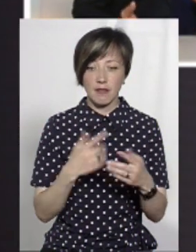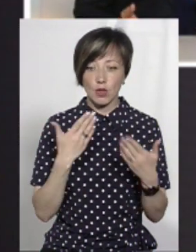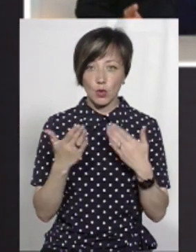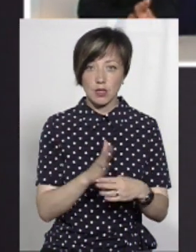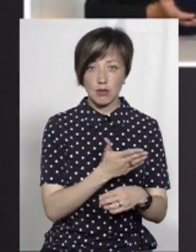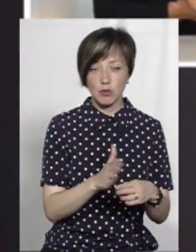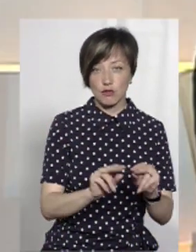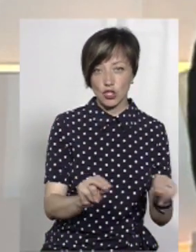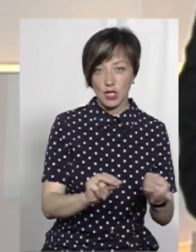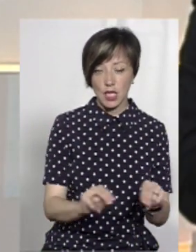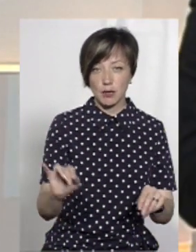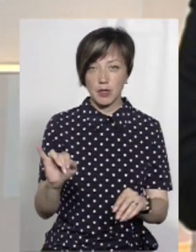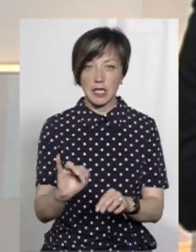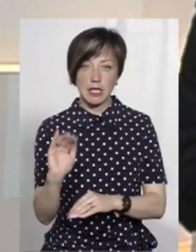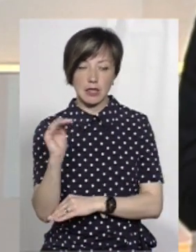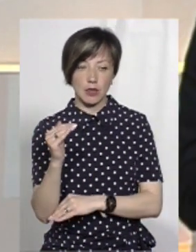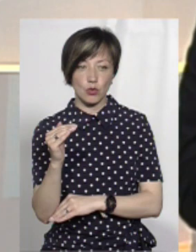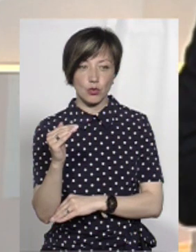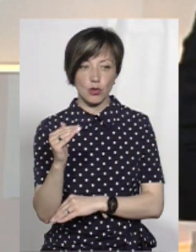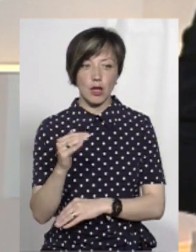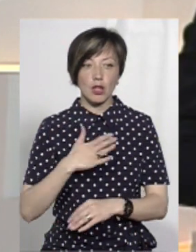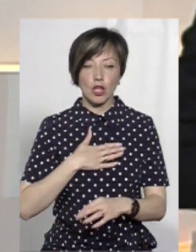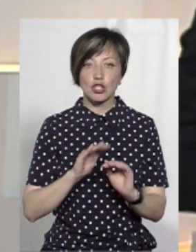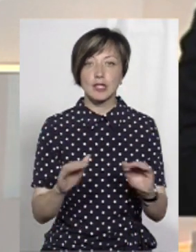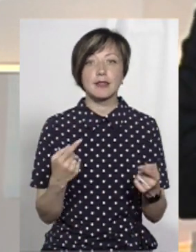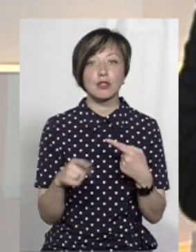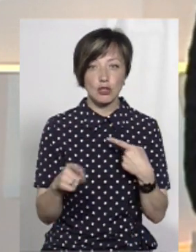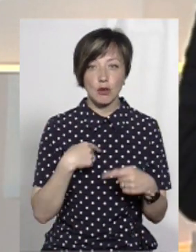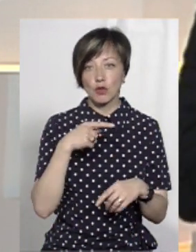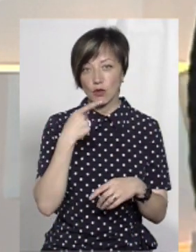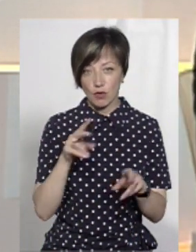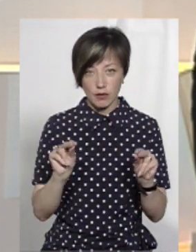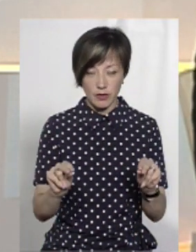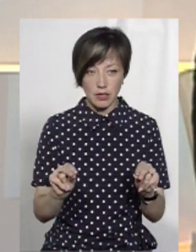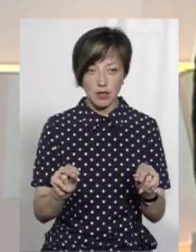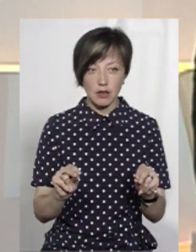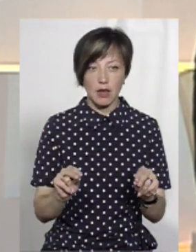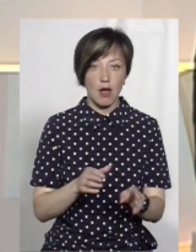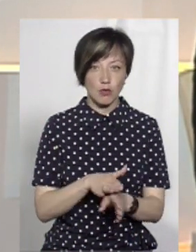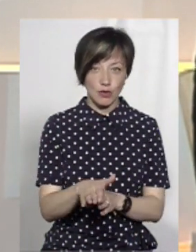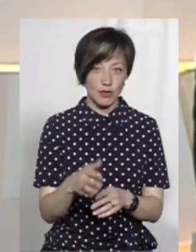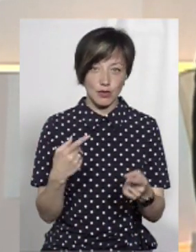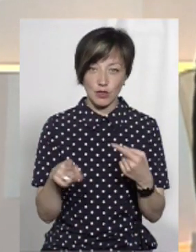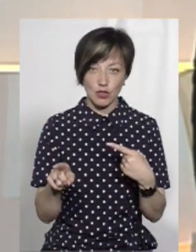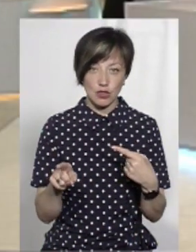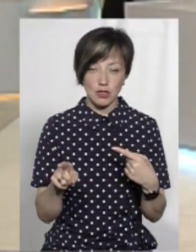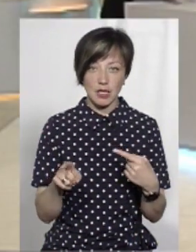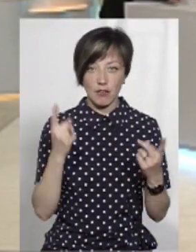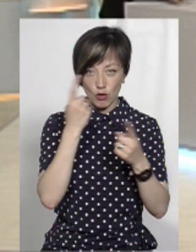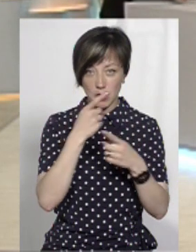відносини між вчителем і дитиною. Наші діти інші. Я про це говорю відверто. Вони абсолютно в інших